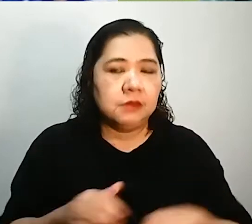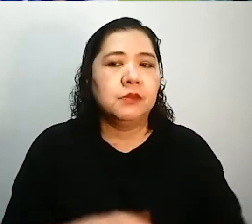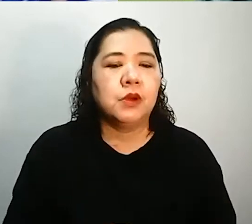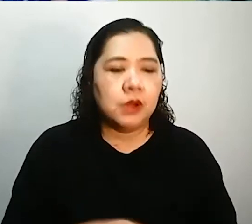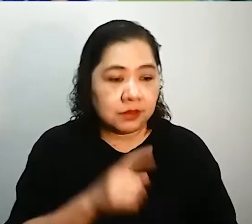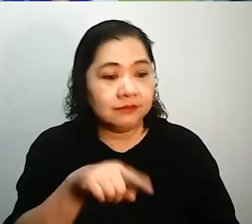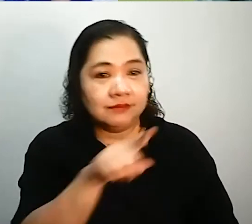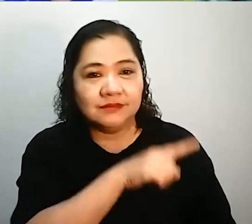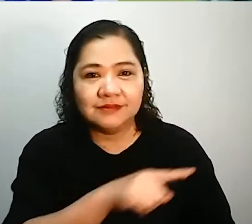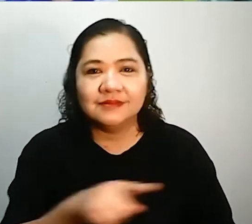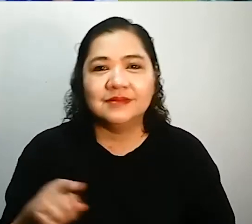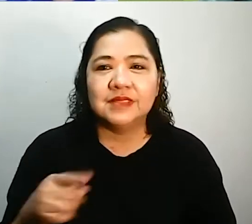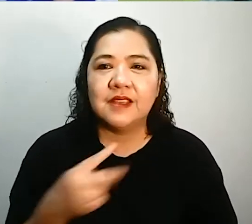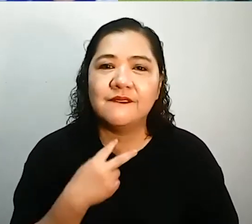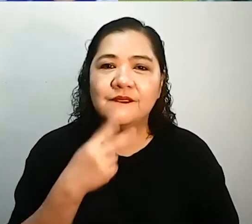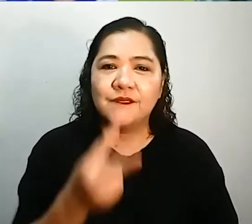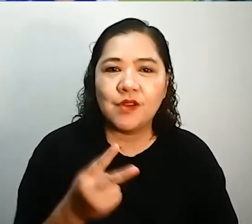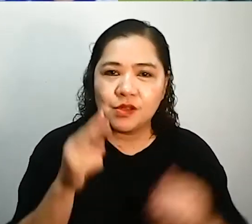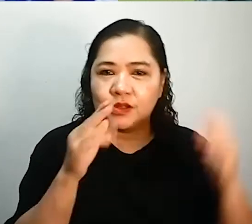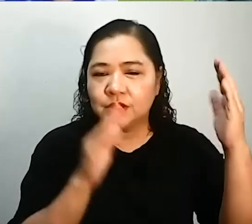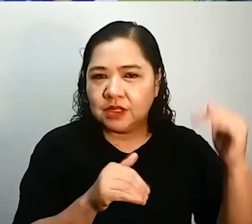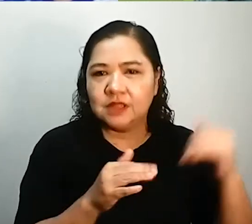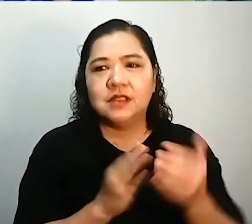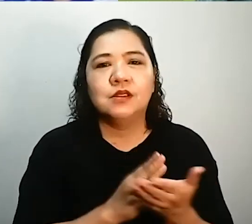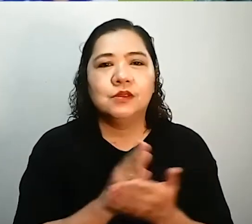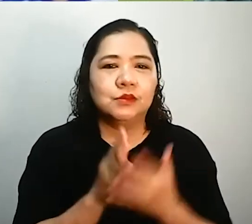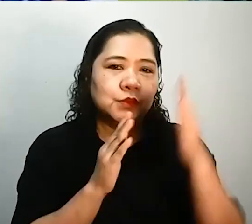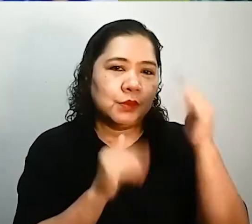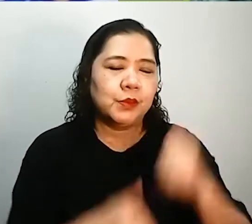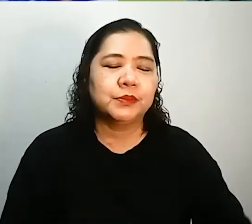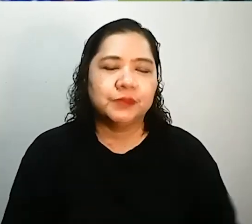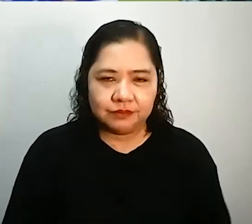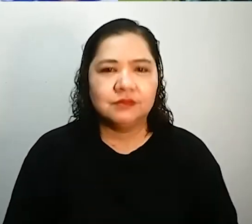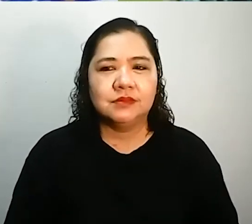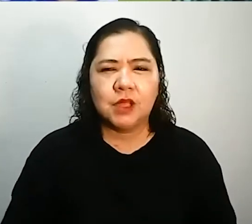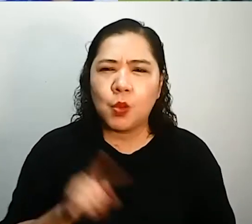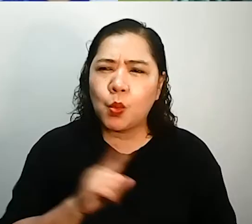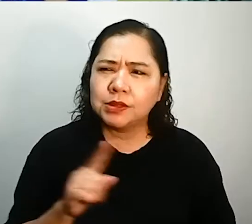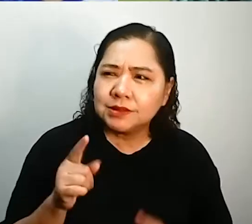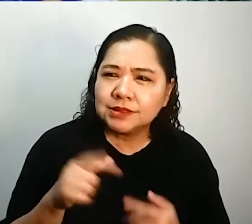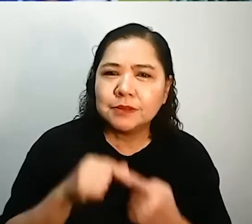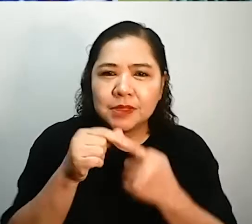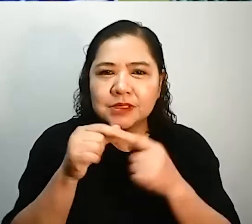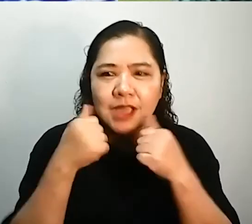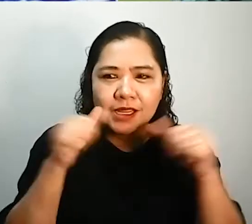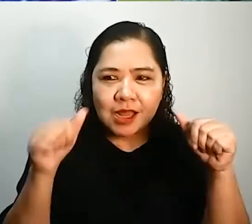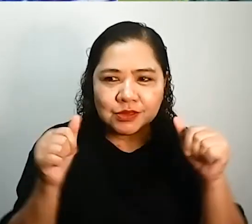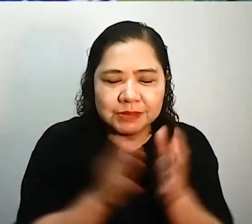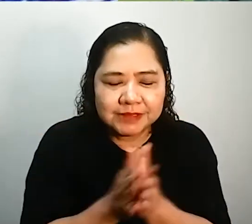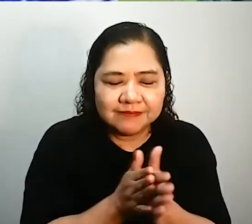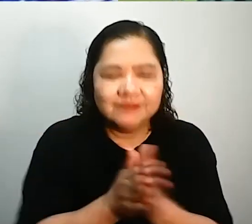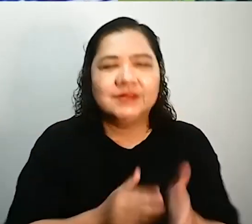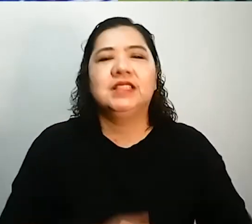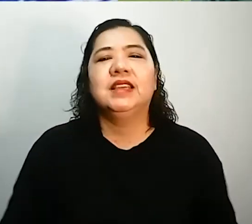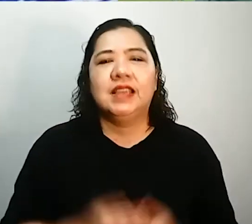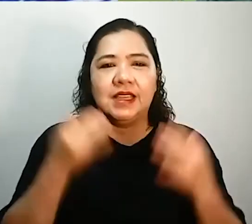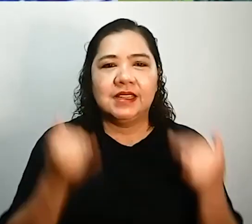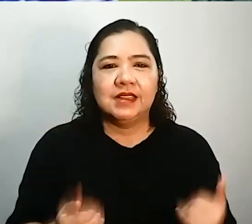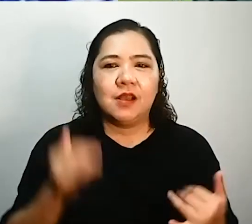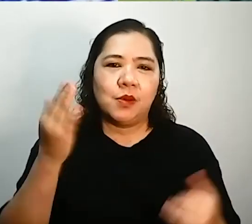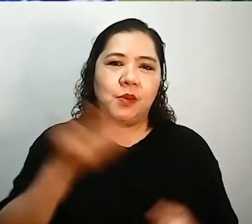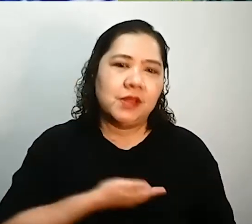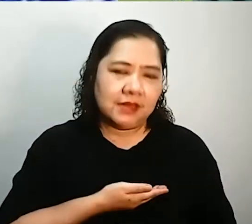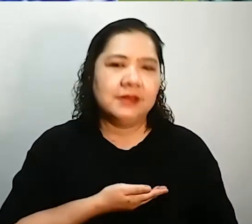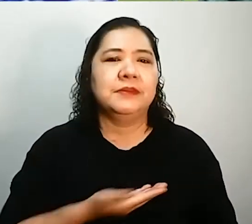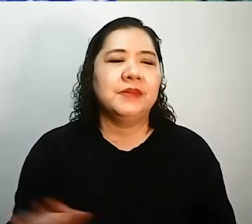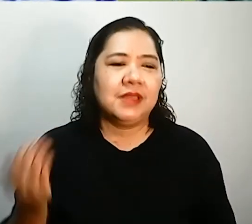pag-asa or hope. Mamaya po, cliffhanger po, ano kaya yung special announcement na yan. Welcome po natin po sa God is Able yet again. Let's